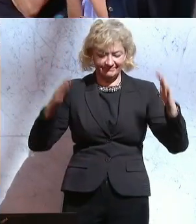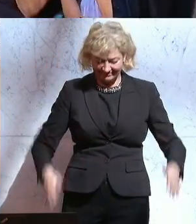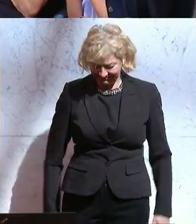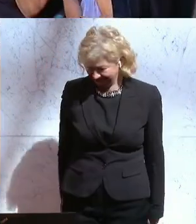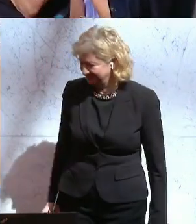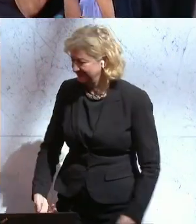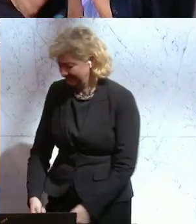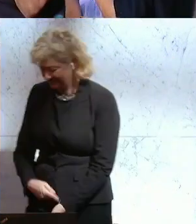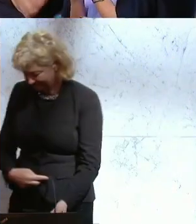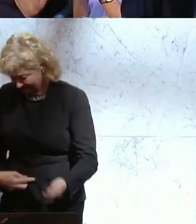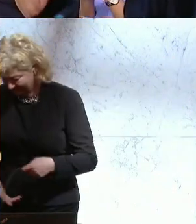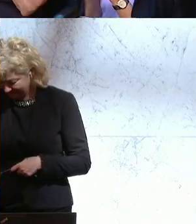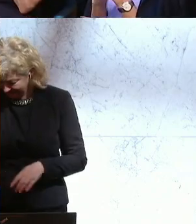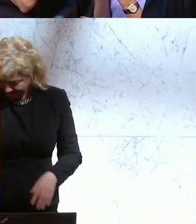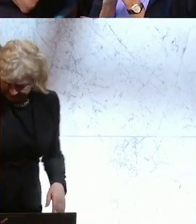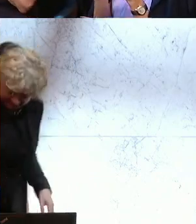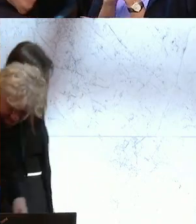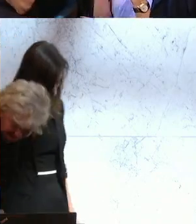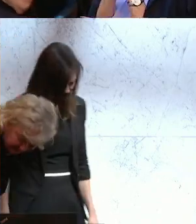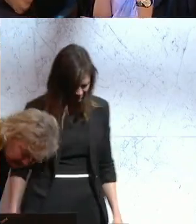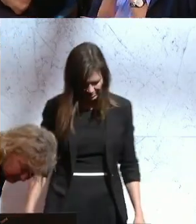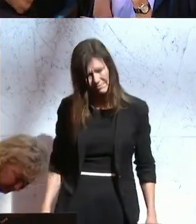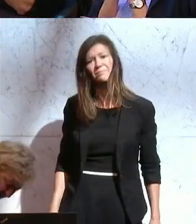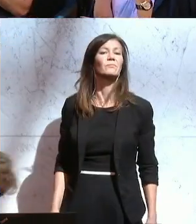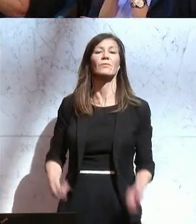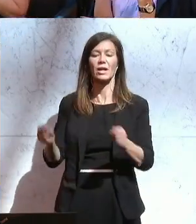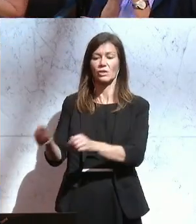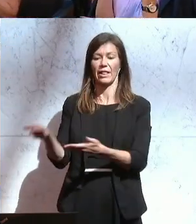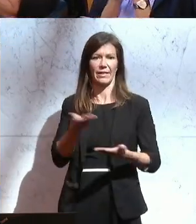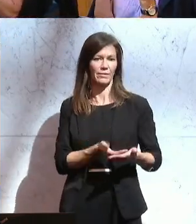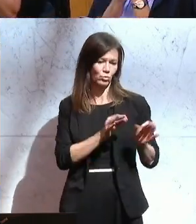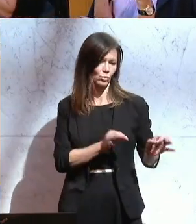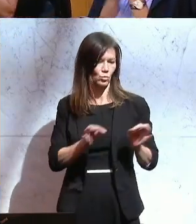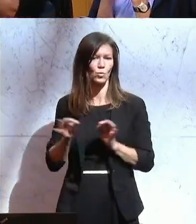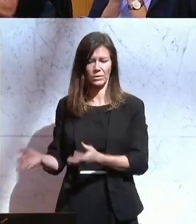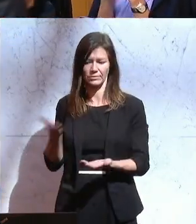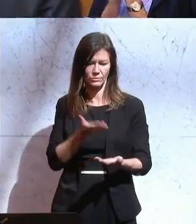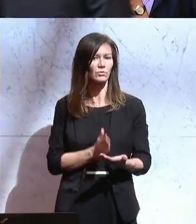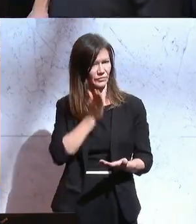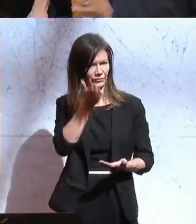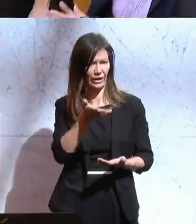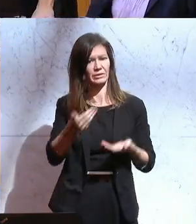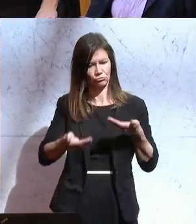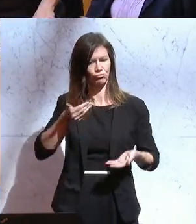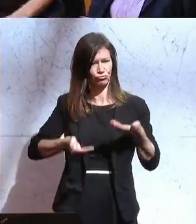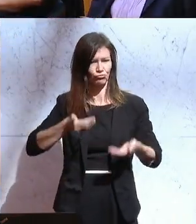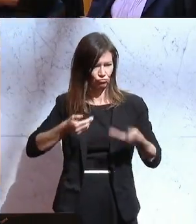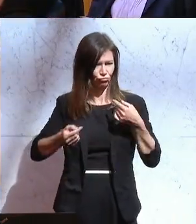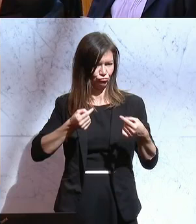Christian Hafenegger hat nun jenen Antrag eingebracht, von dem Klubobmann Herbert Kickl vorher gesprochen hat. Es geht um einen